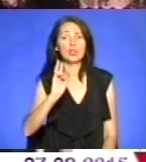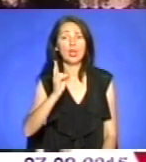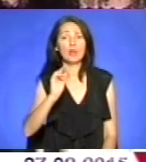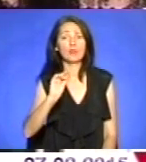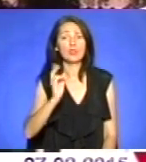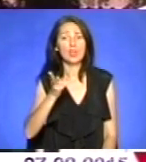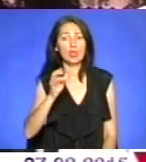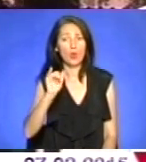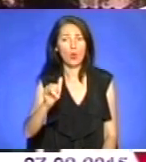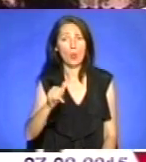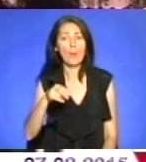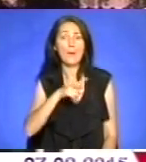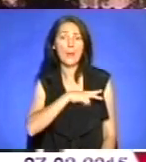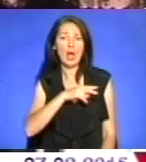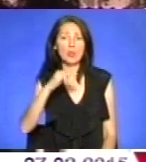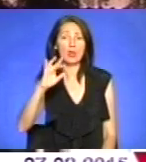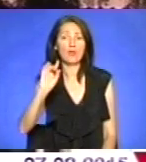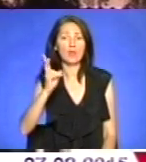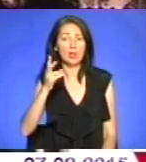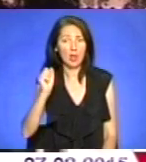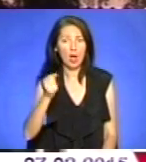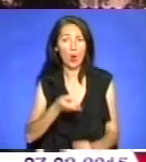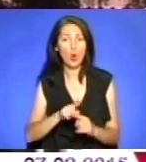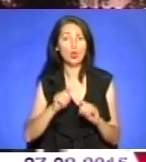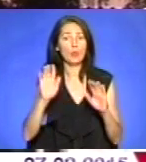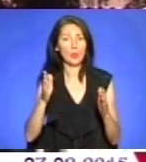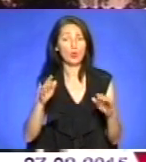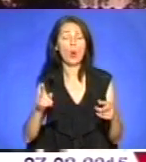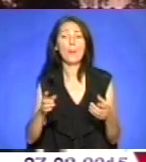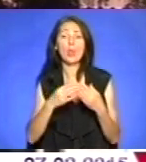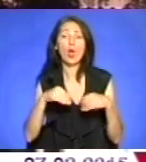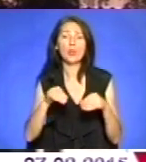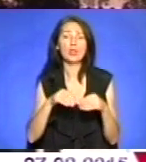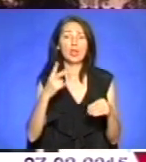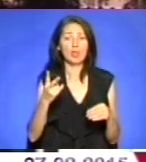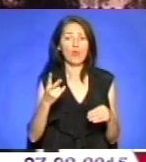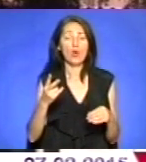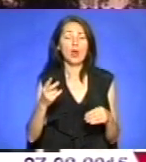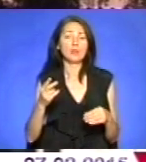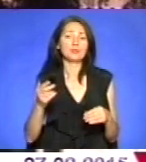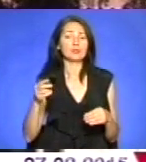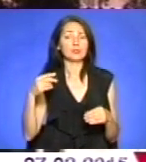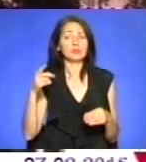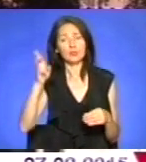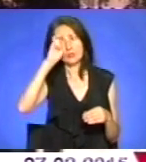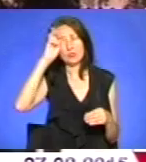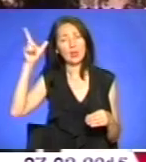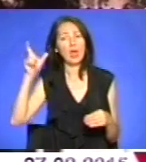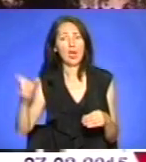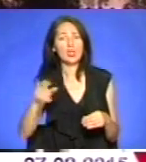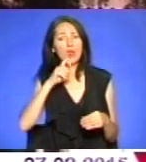Премія Івана Франка у даному випадку поєднала двох геніїв української нації –